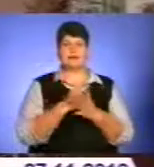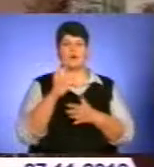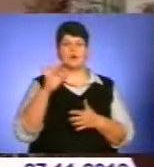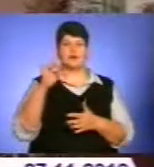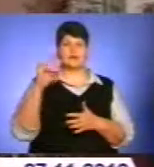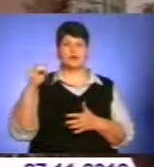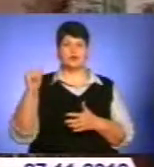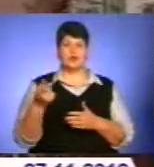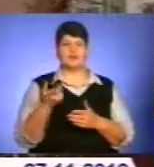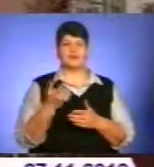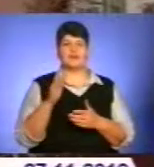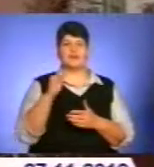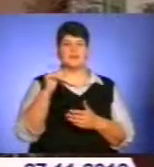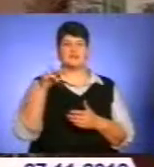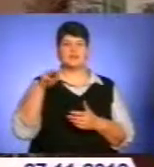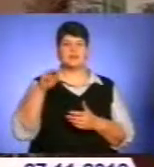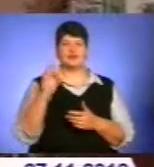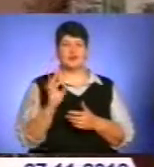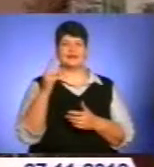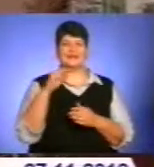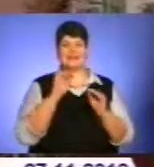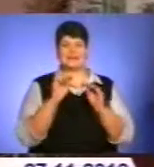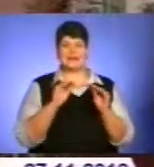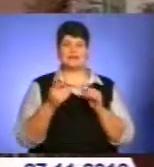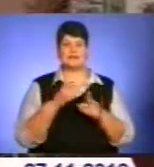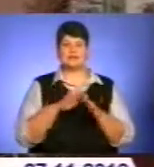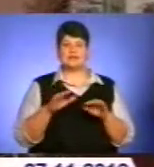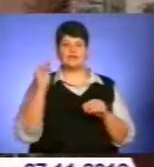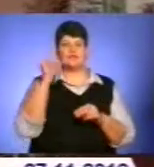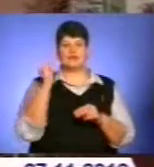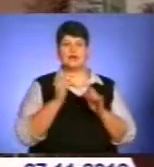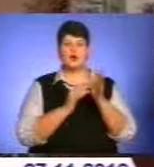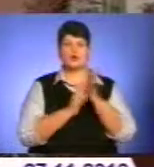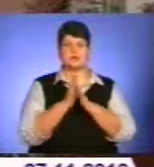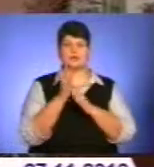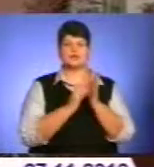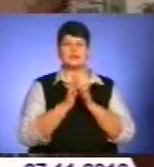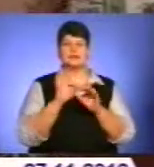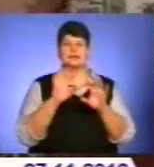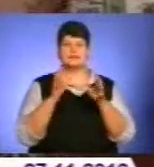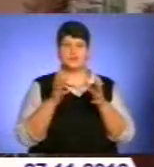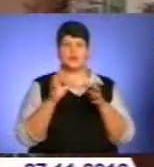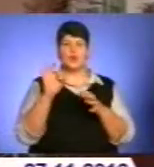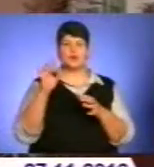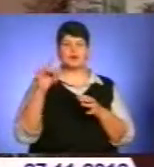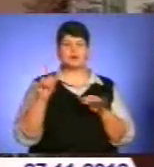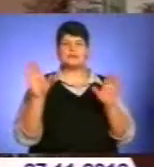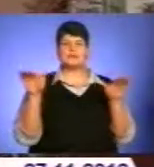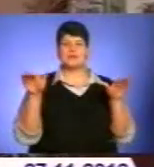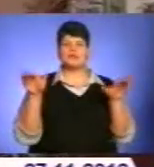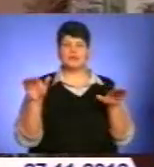і гурточок фіто-дизайну, де діти вивчають рослини і рослинний світ. Орнітологія – це пташки,